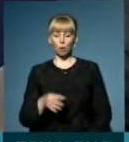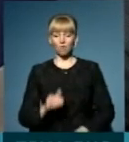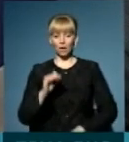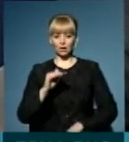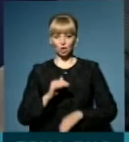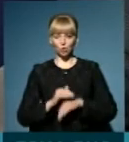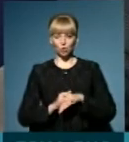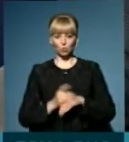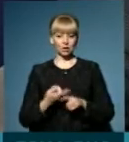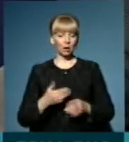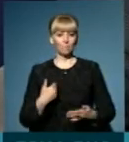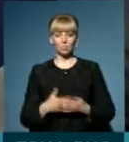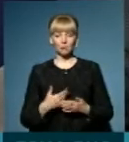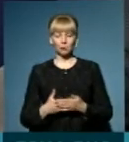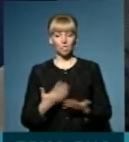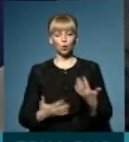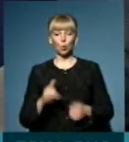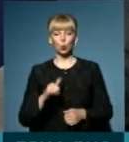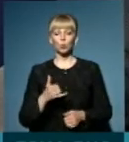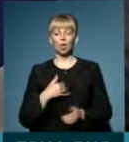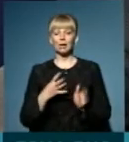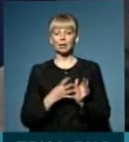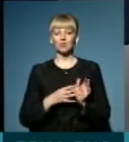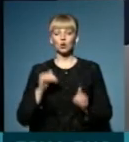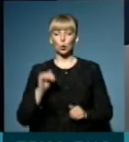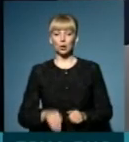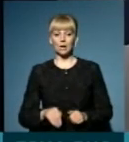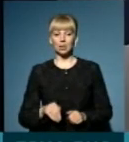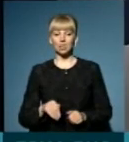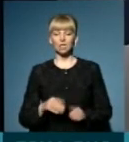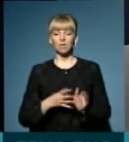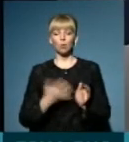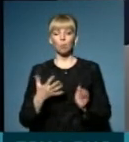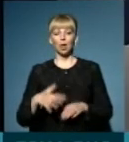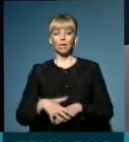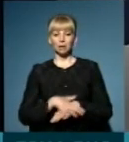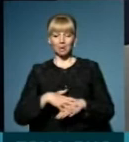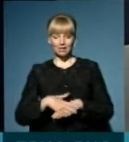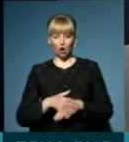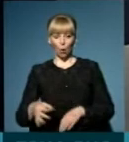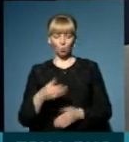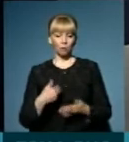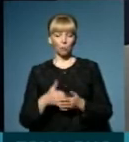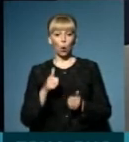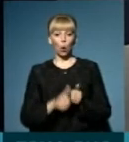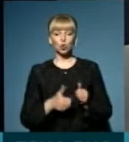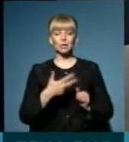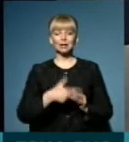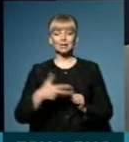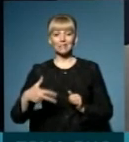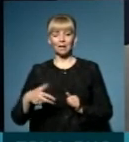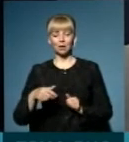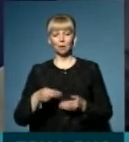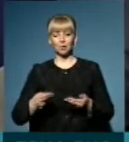це приблизно, якщо у нас 900 тисяч, 905 тисяч населення області, це приблизно кожен 30-й. Поки що